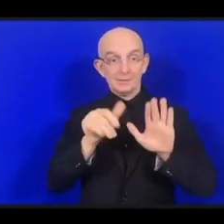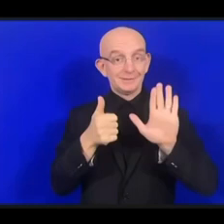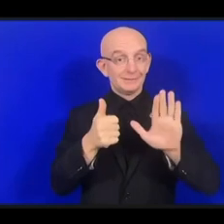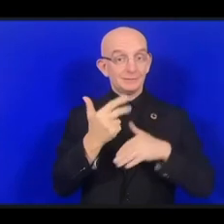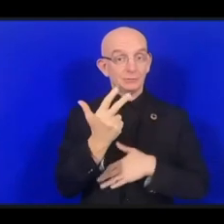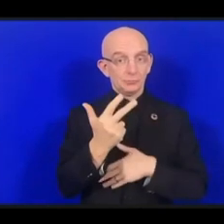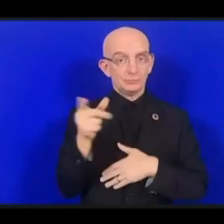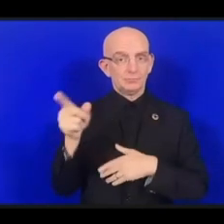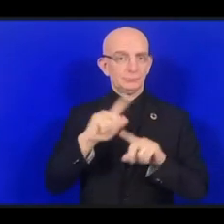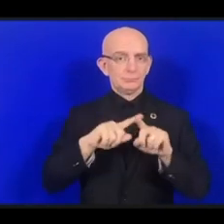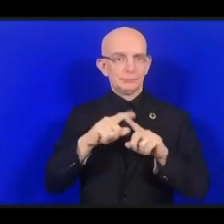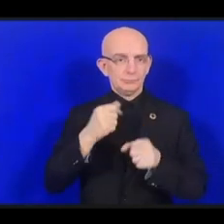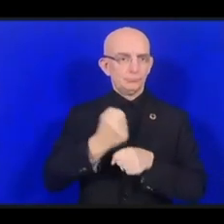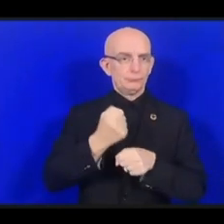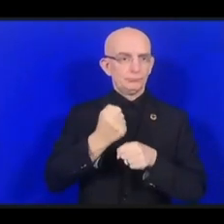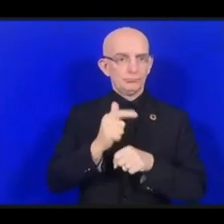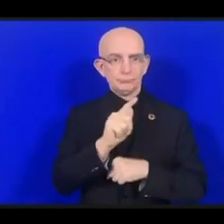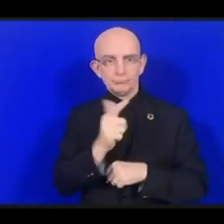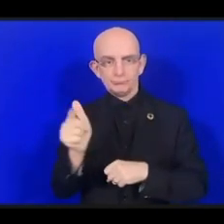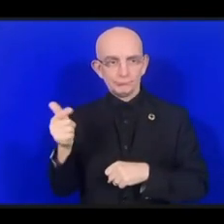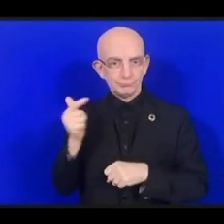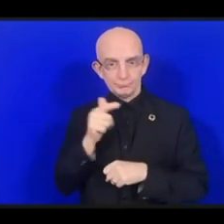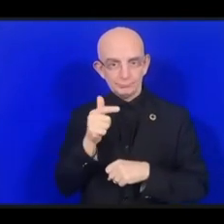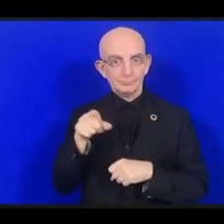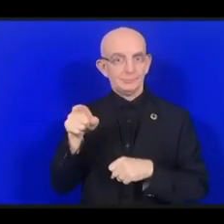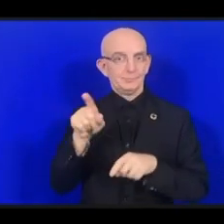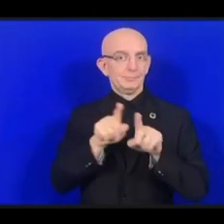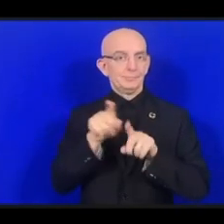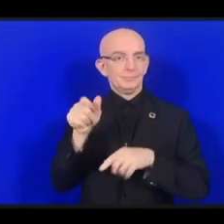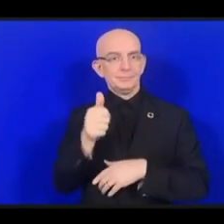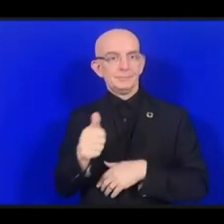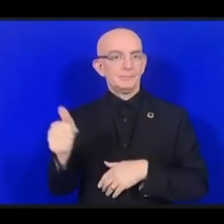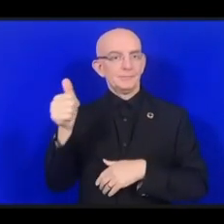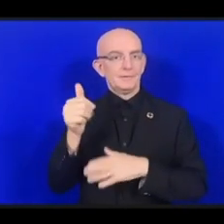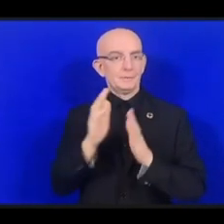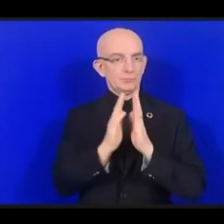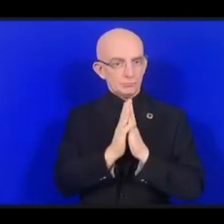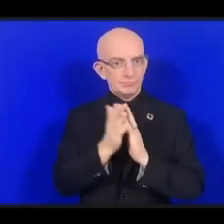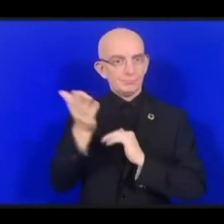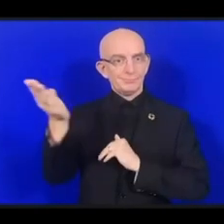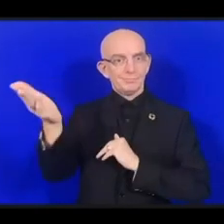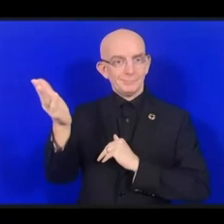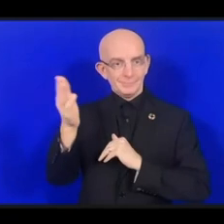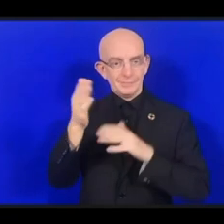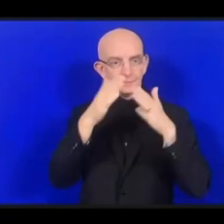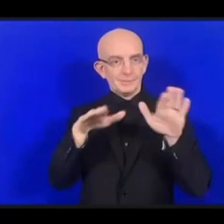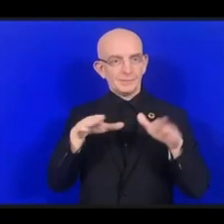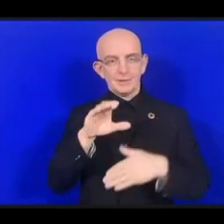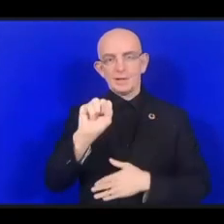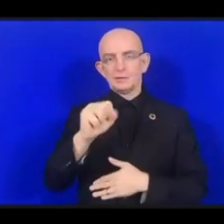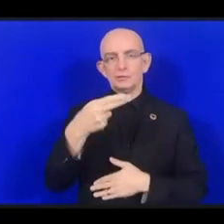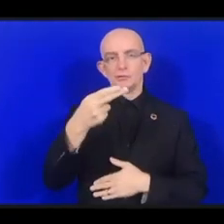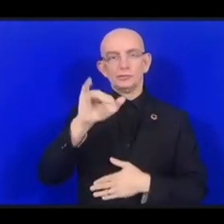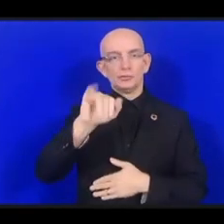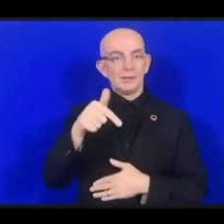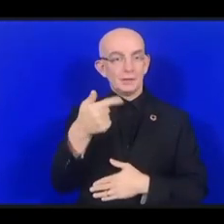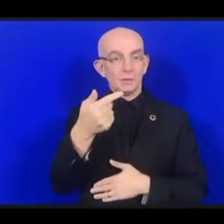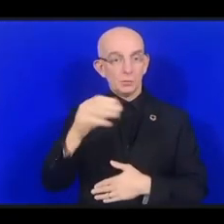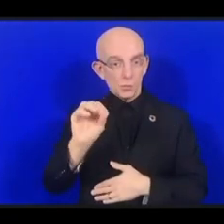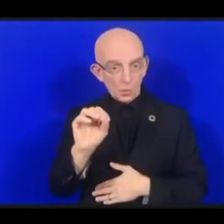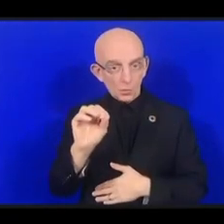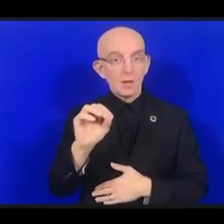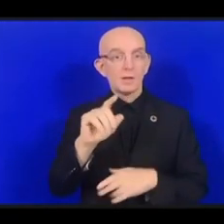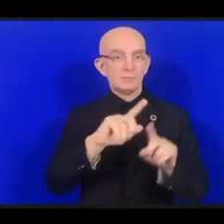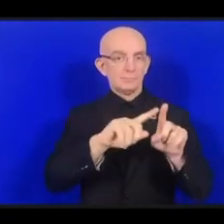храме Щинпукуджи и в храме Тайсанджи. И с 1988 года